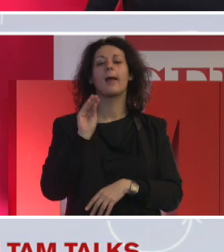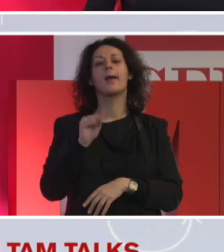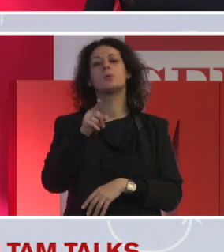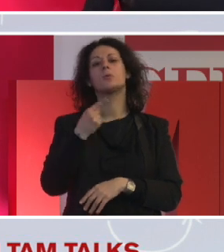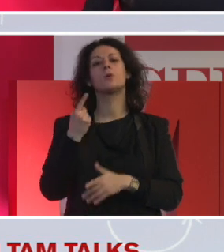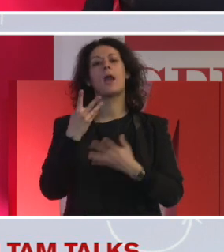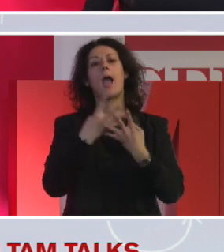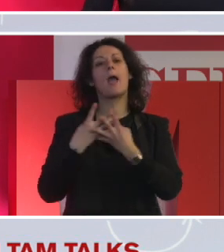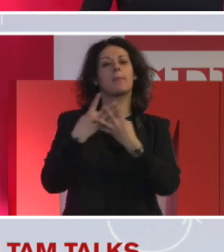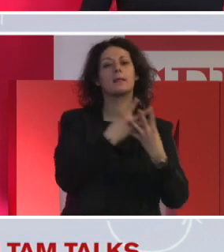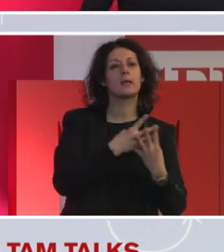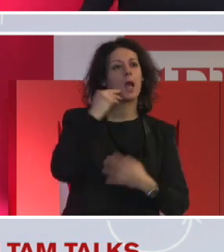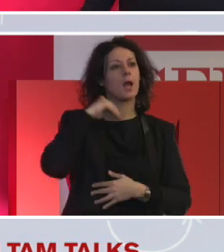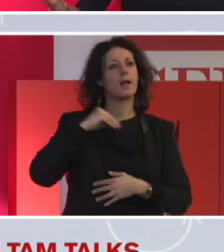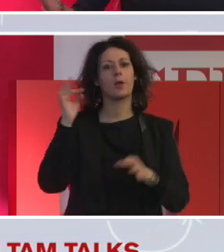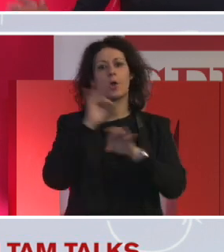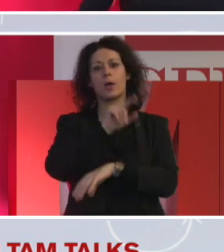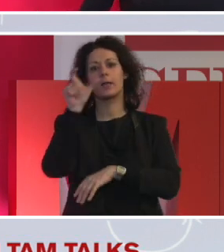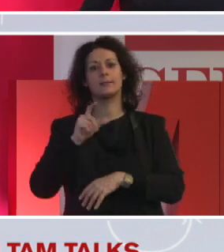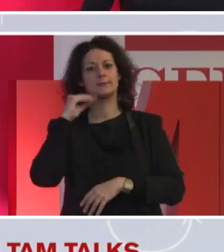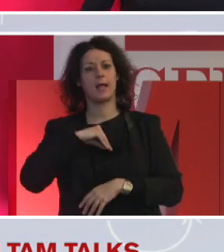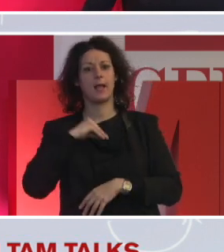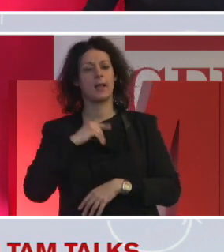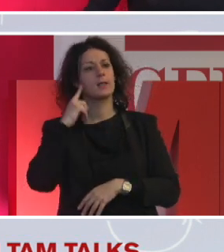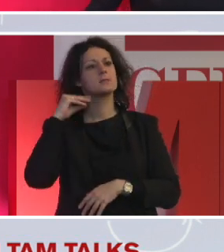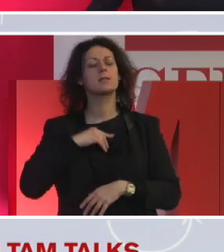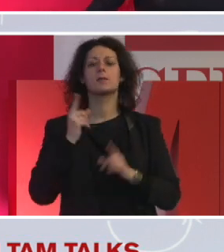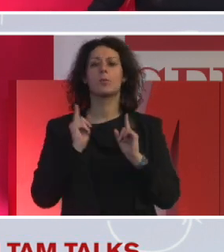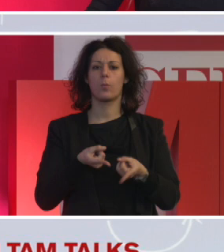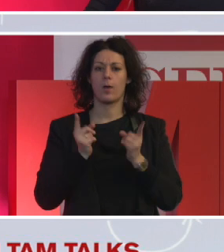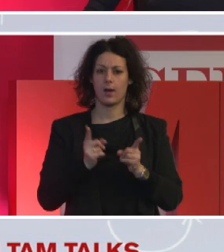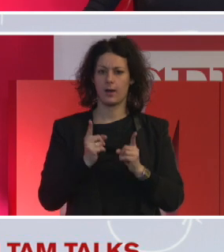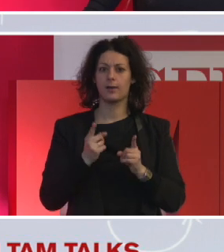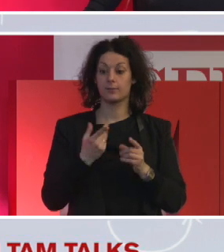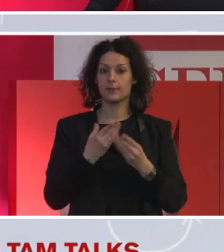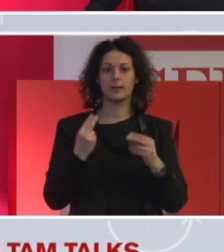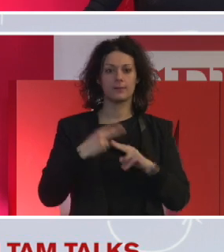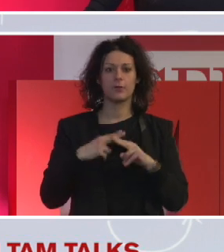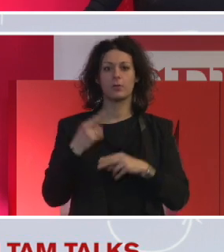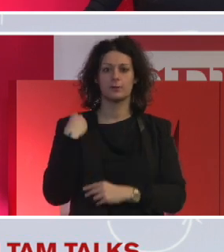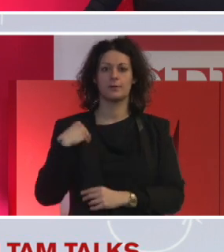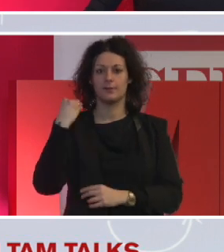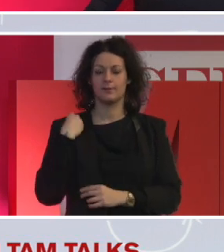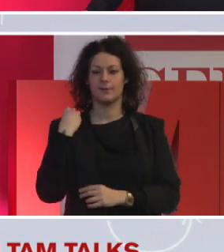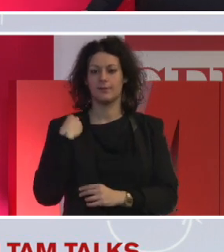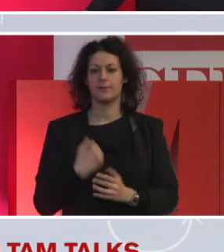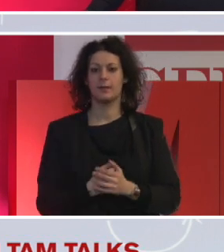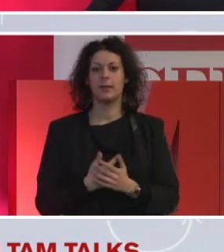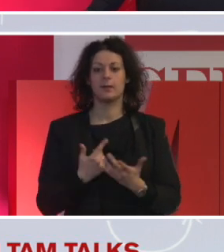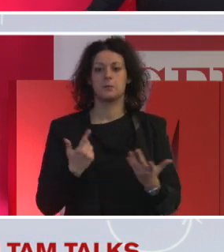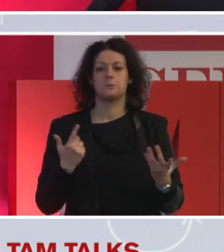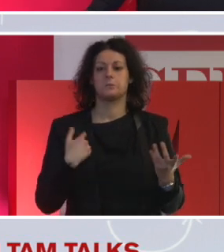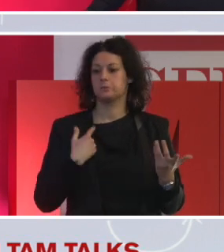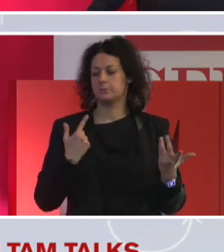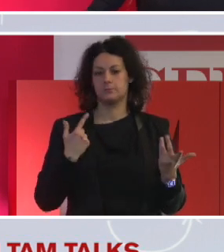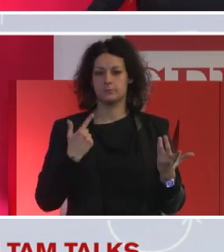americana oppure italiana o fiorentina, dipende da dove la domandavano. Avevo, cioè scappavo sempre, era una